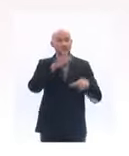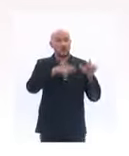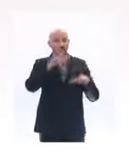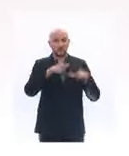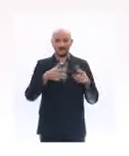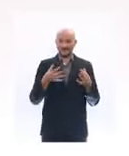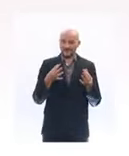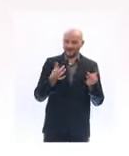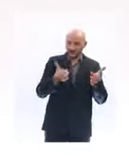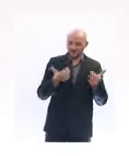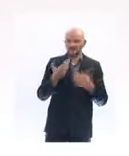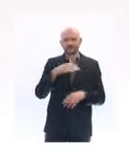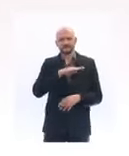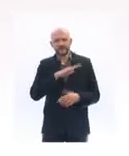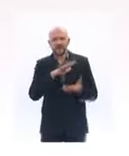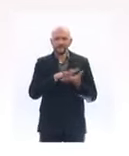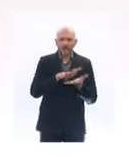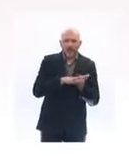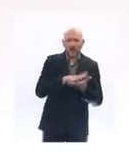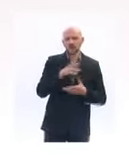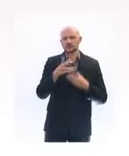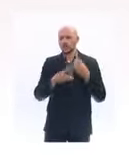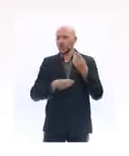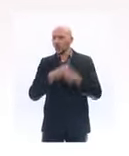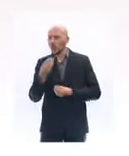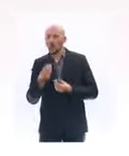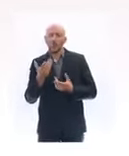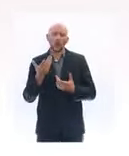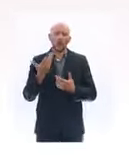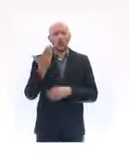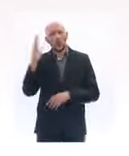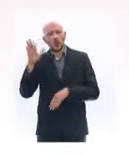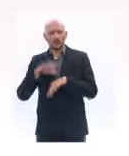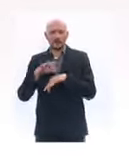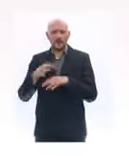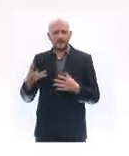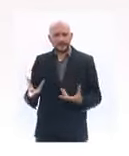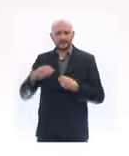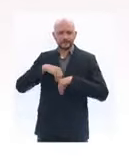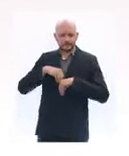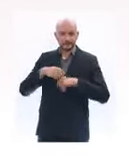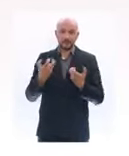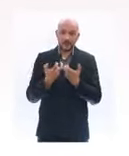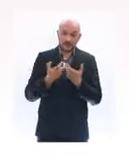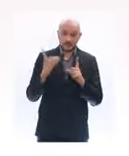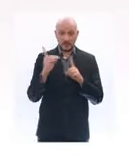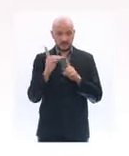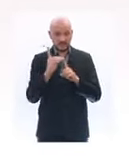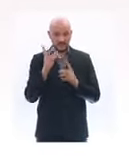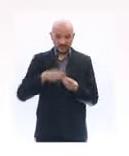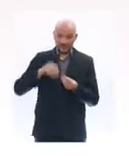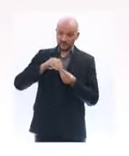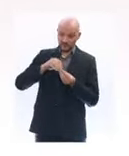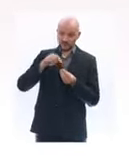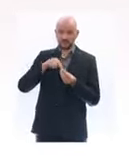soit à raison de leur âge, soit à raison d'un certain nombre de pathologies dont elles souffrent, type le diabète, peuvent